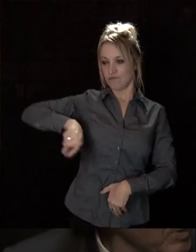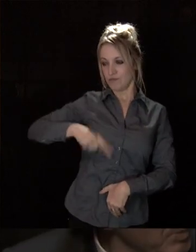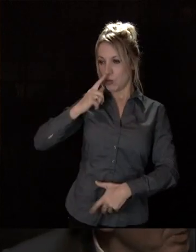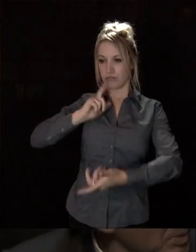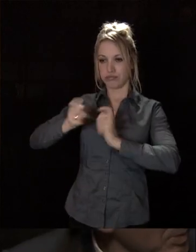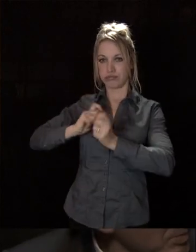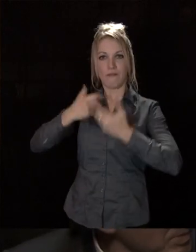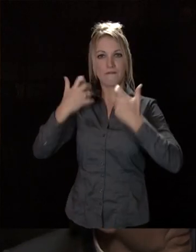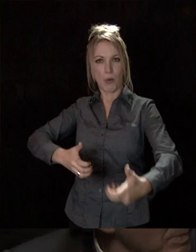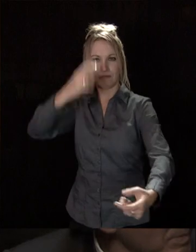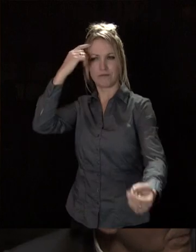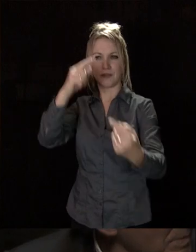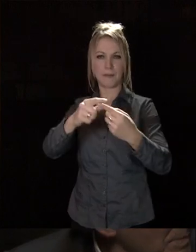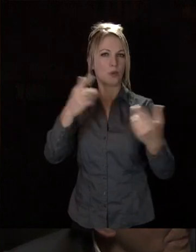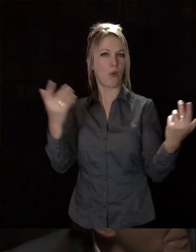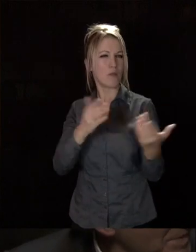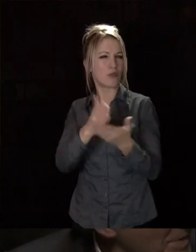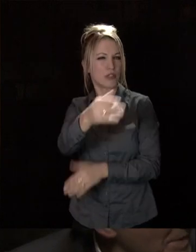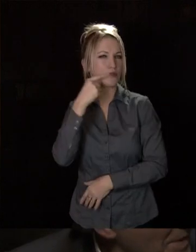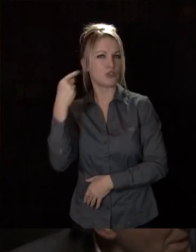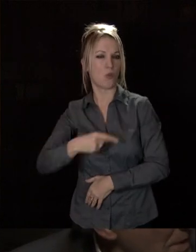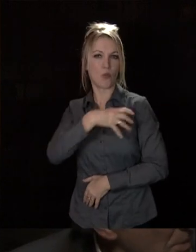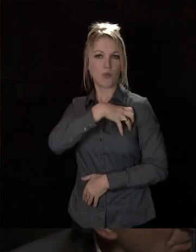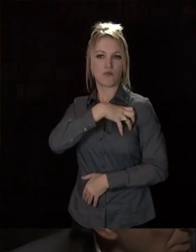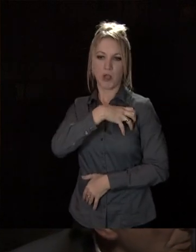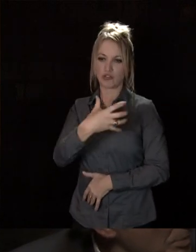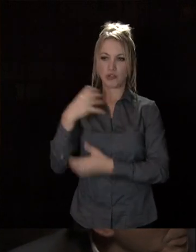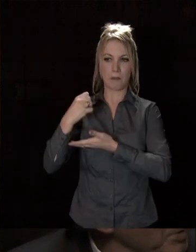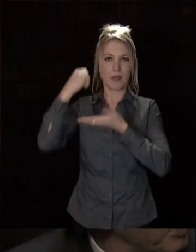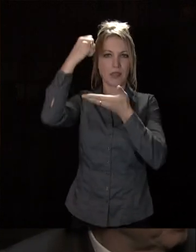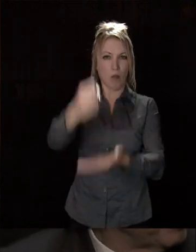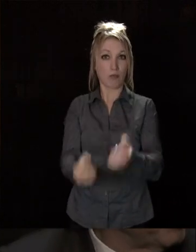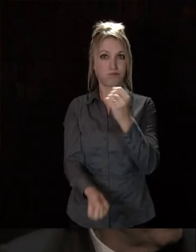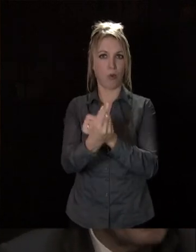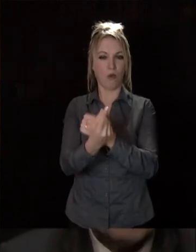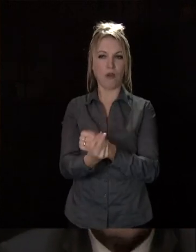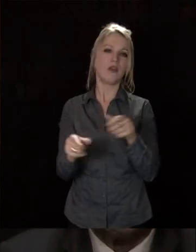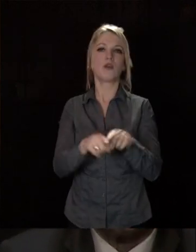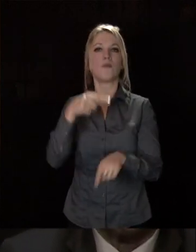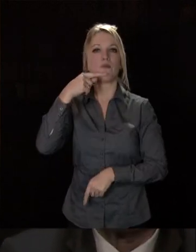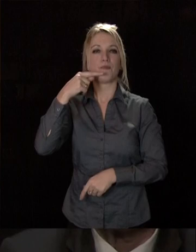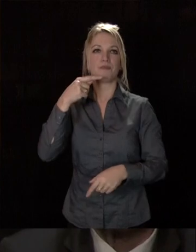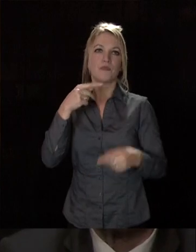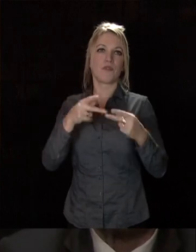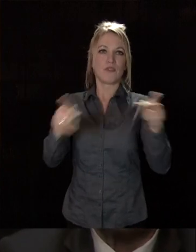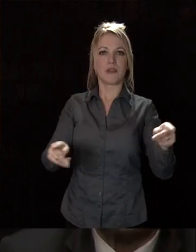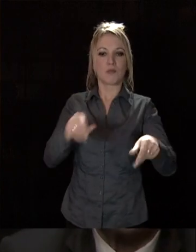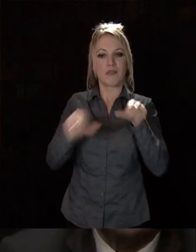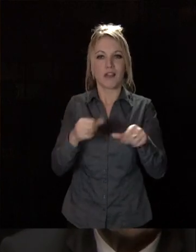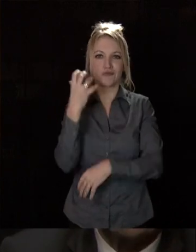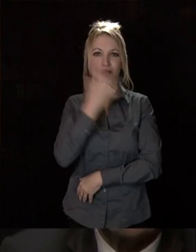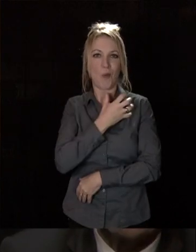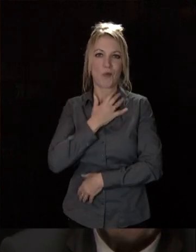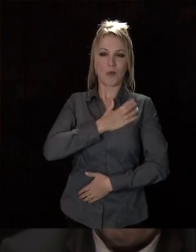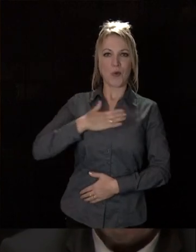l'ambition que Dijon, qui est riche d'un patrimoine d'exception, soit également une ville moderne, qu'elle soit chaleureuse,